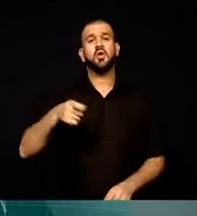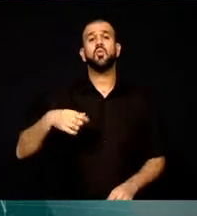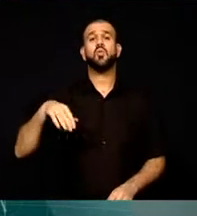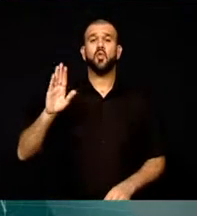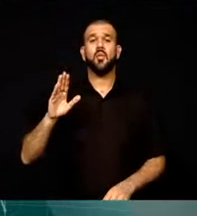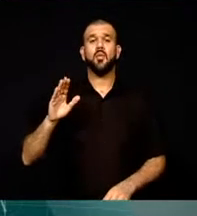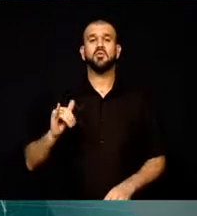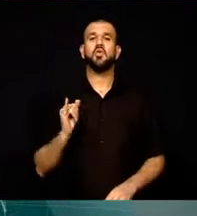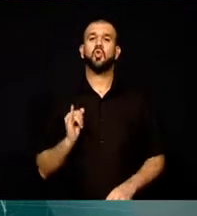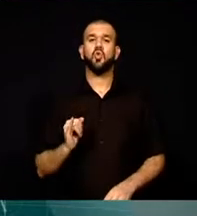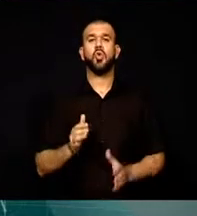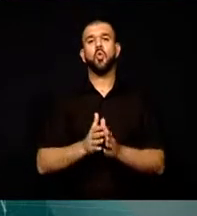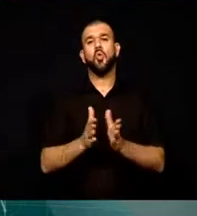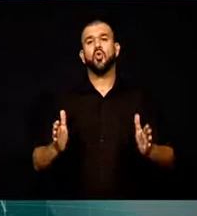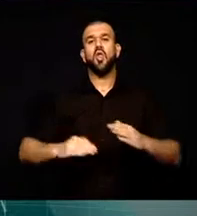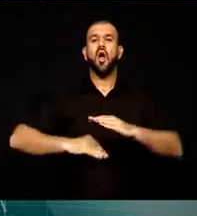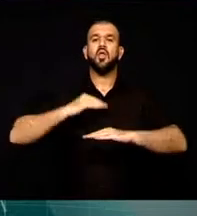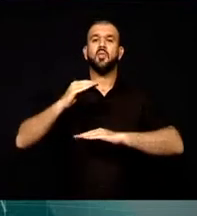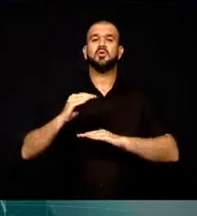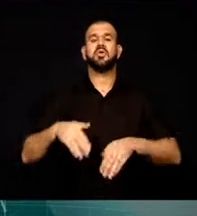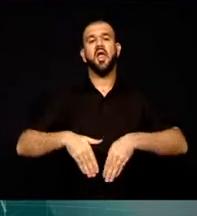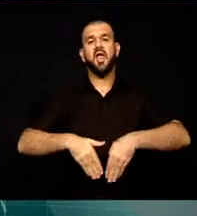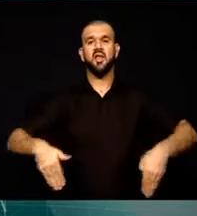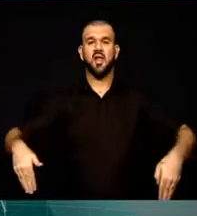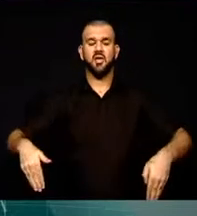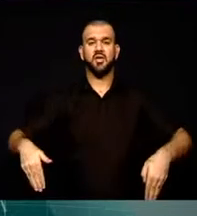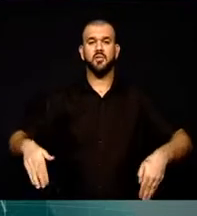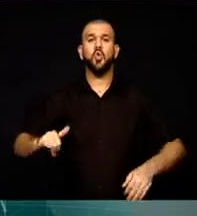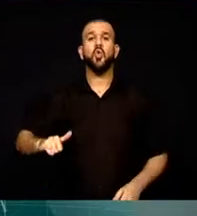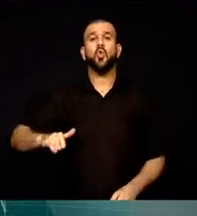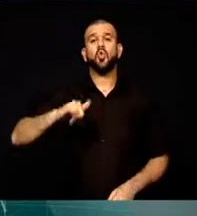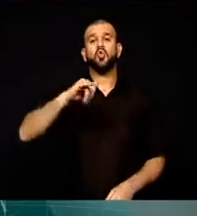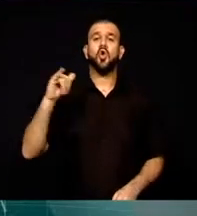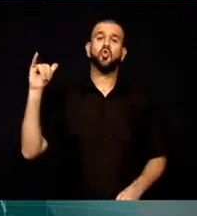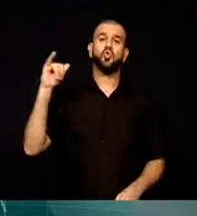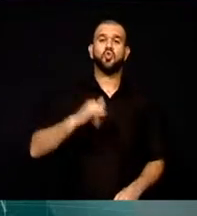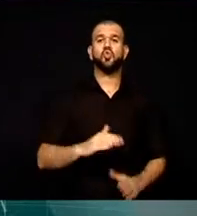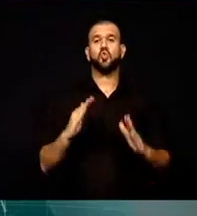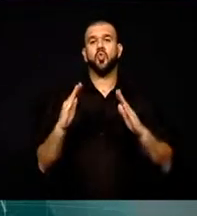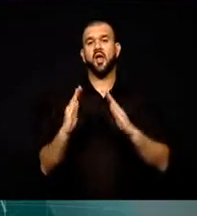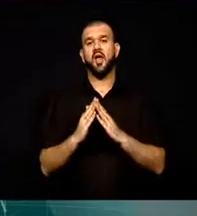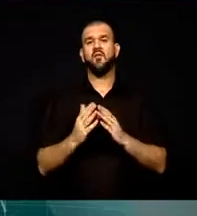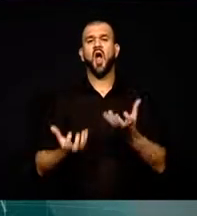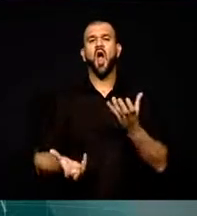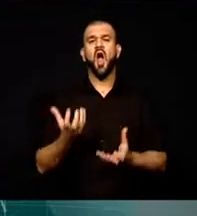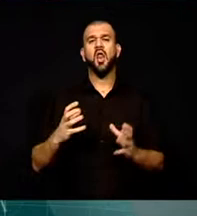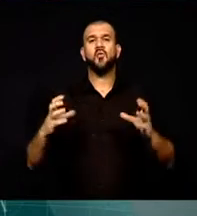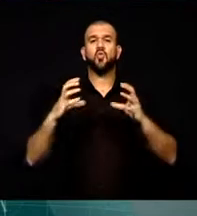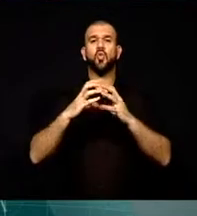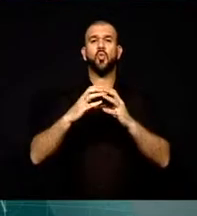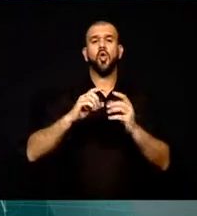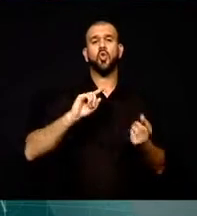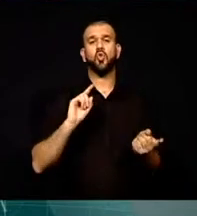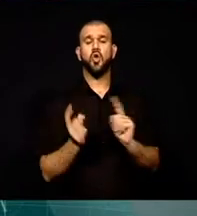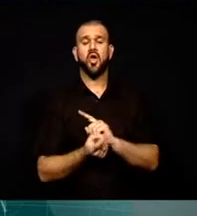kimsenin bulunmaması facianın boyutunun artmasını engelledi. Uçağın